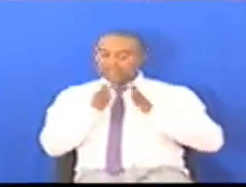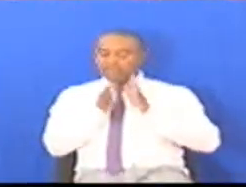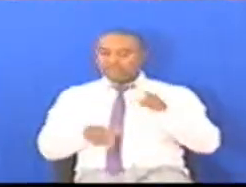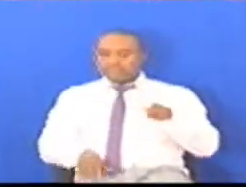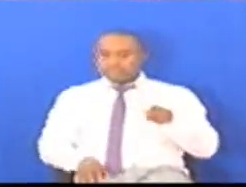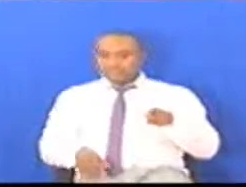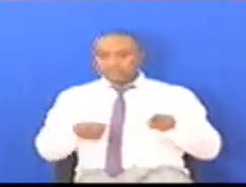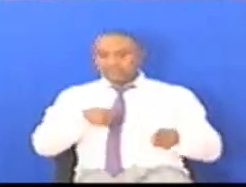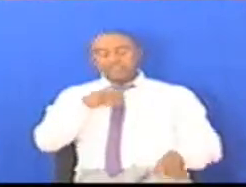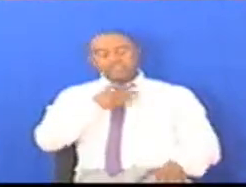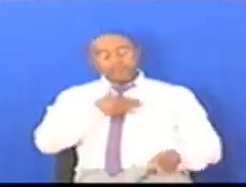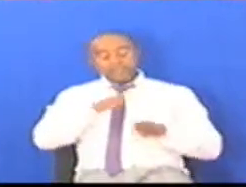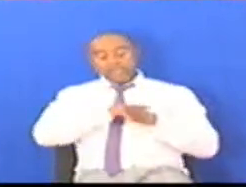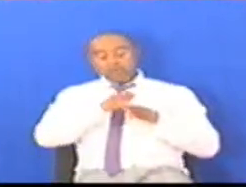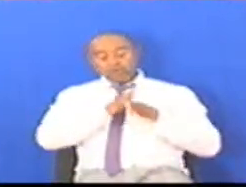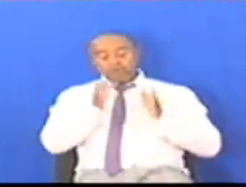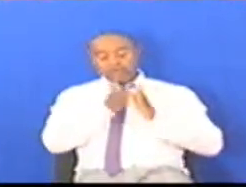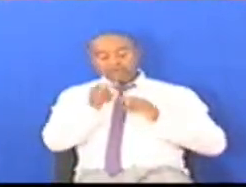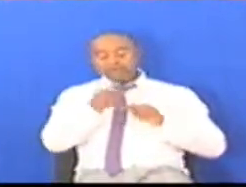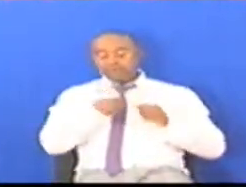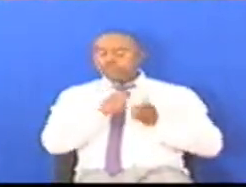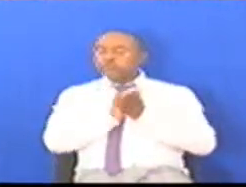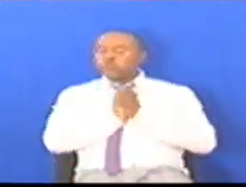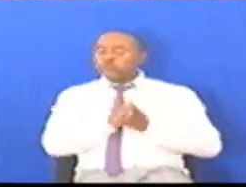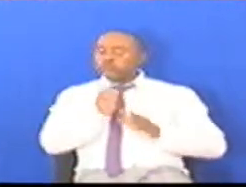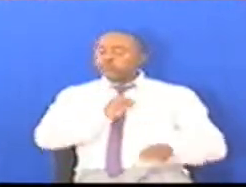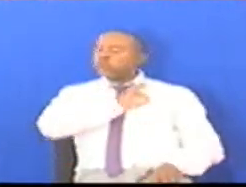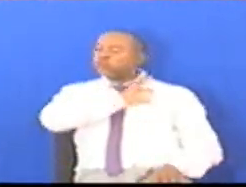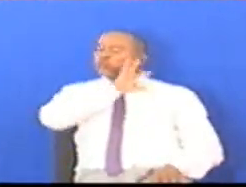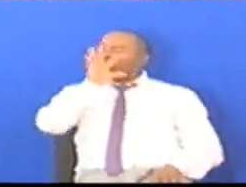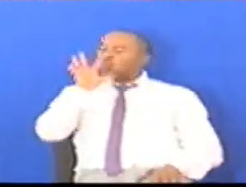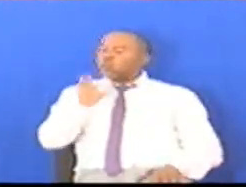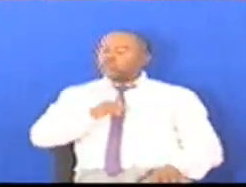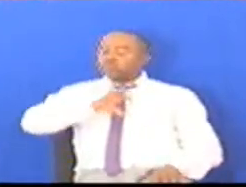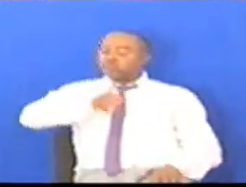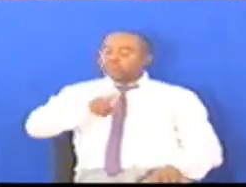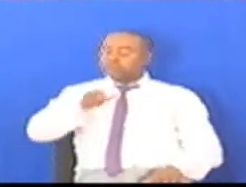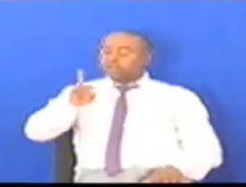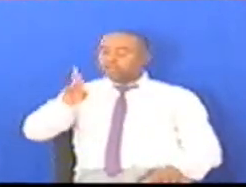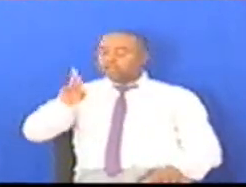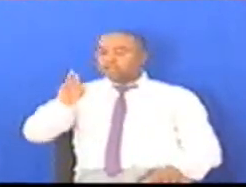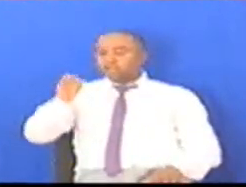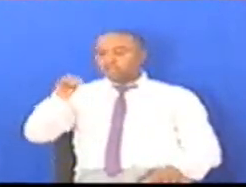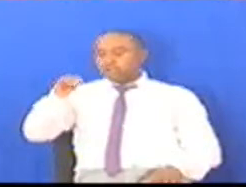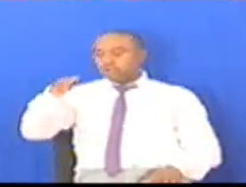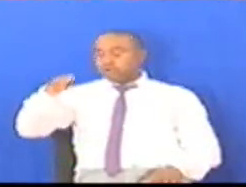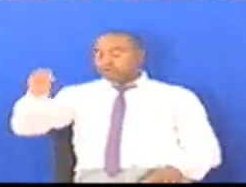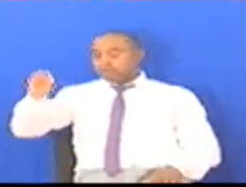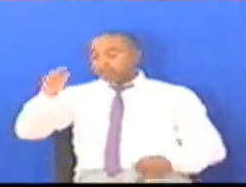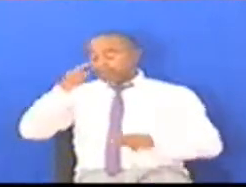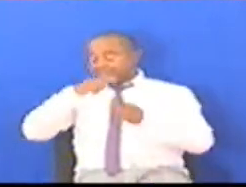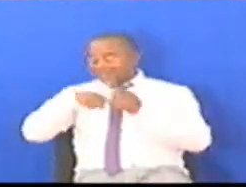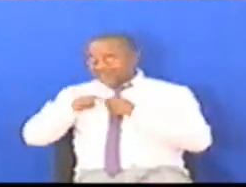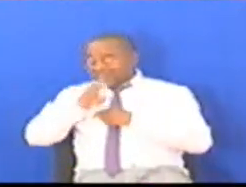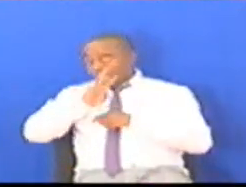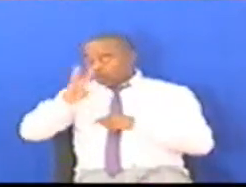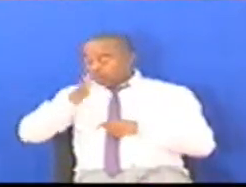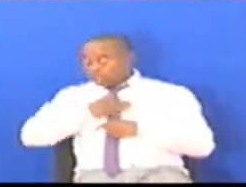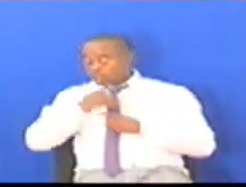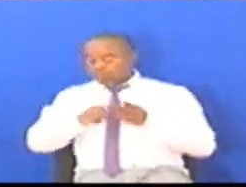nchukua nafasi Kwa shukuru wanainchi wote wajimbo la rombo Walio ndani ya wilaya na walio inje